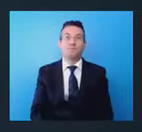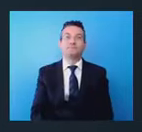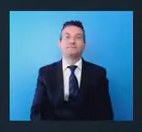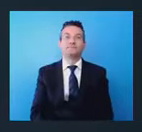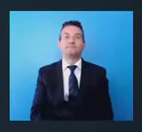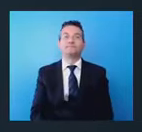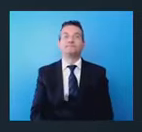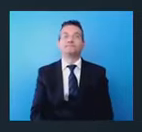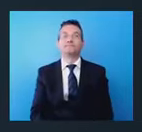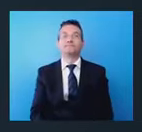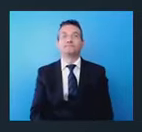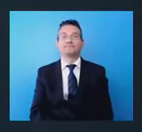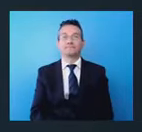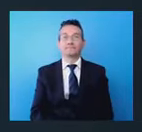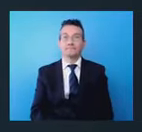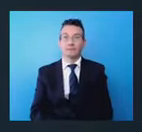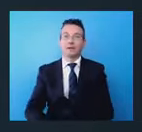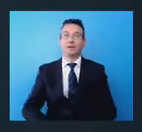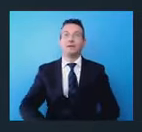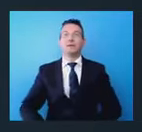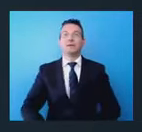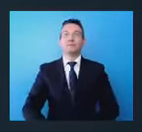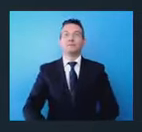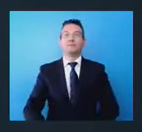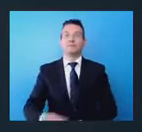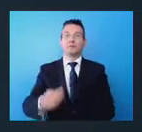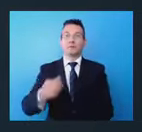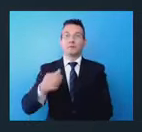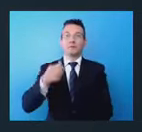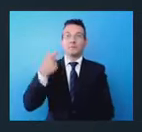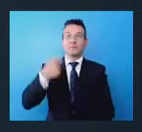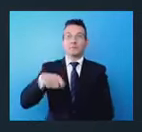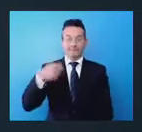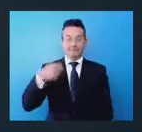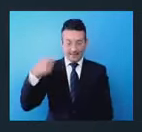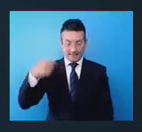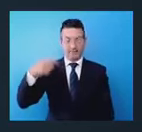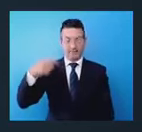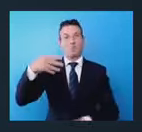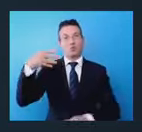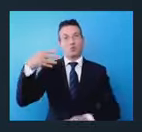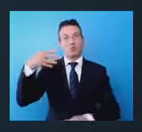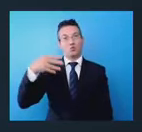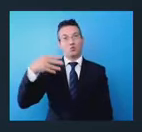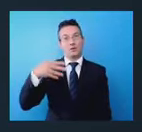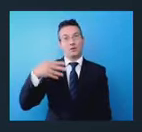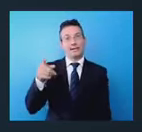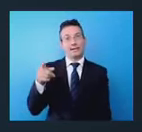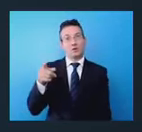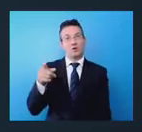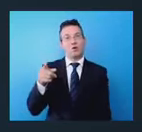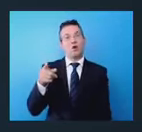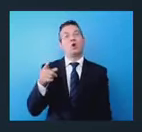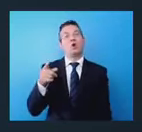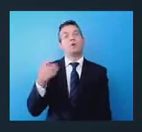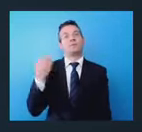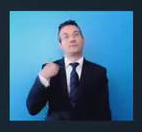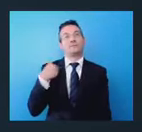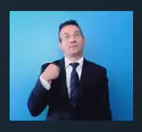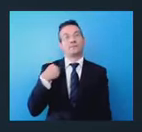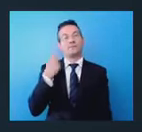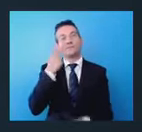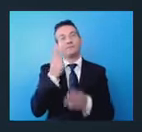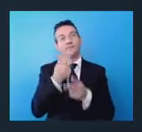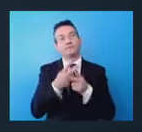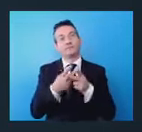Raccolgo l'invito del Presidente Musolino di provarvi già a declinare